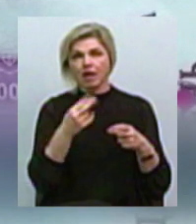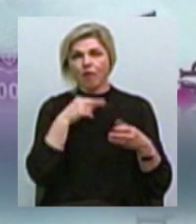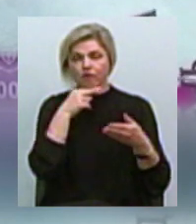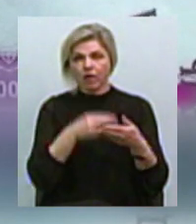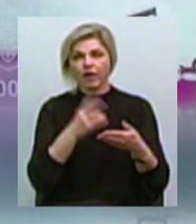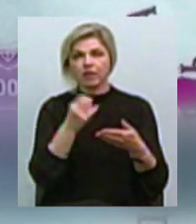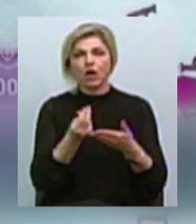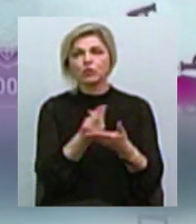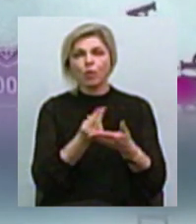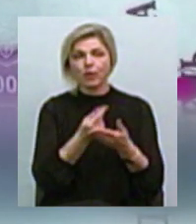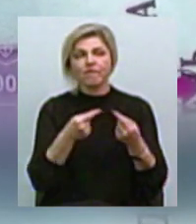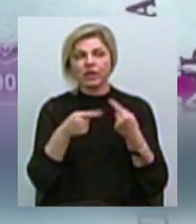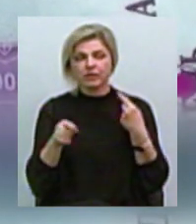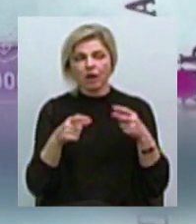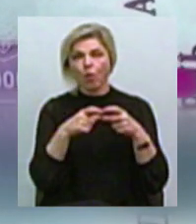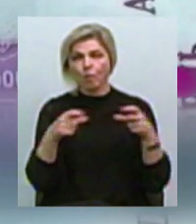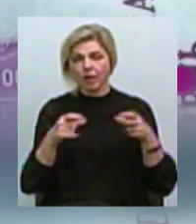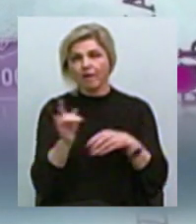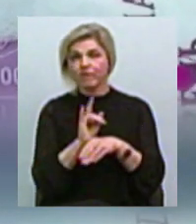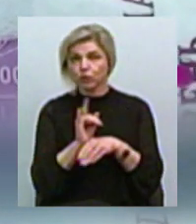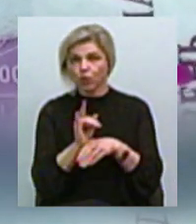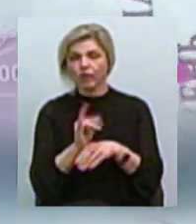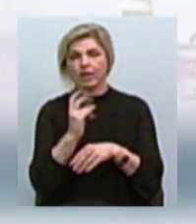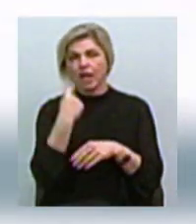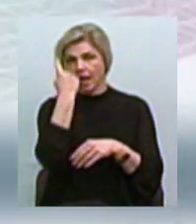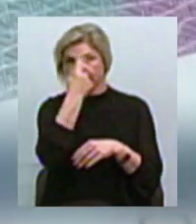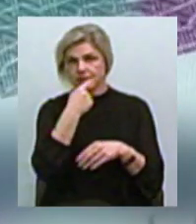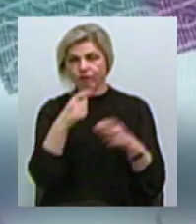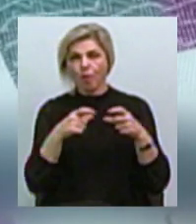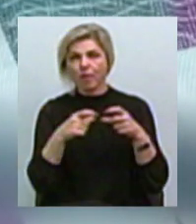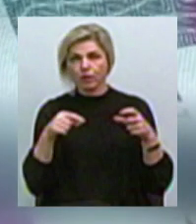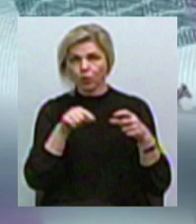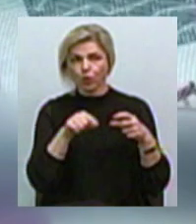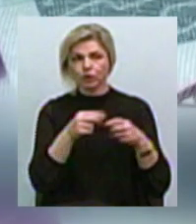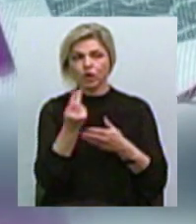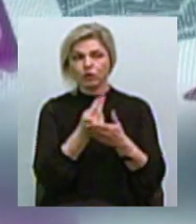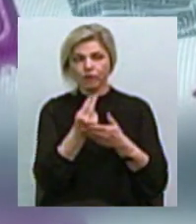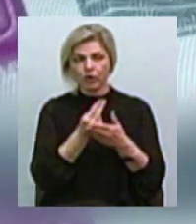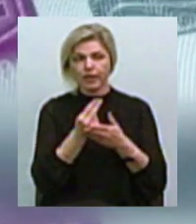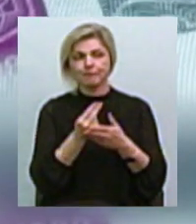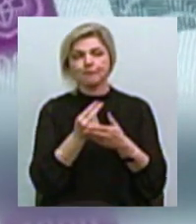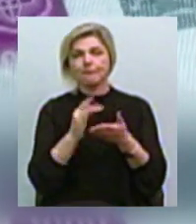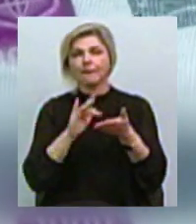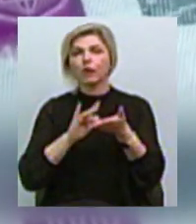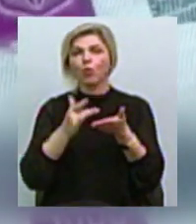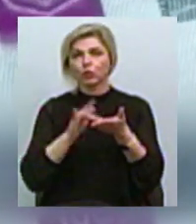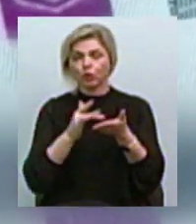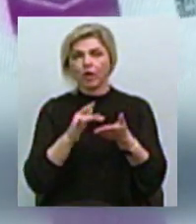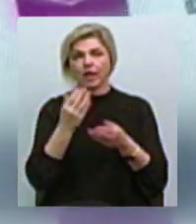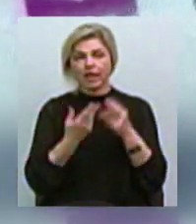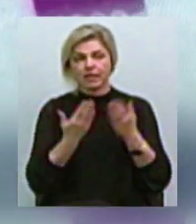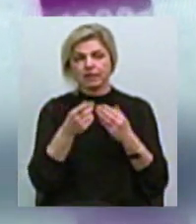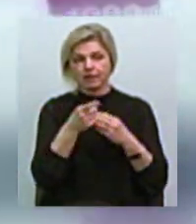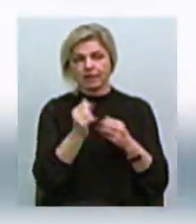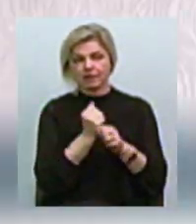зображення, які відрізняють купюри від підробки На лицьовому боці банкноти – зображення шорсткі на дотик Ось цей елемент, якщо змінити кут